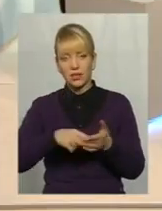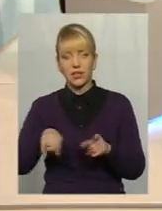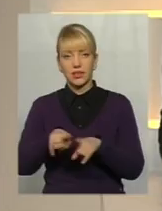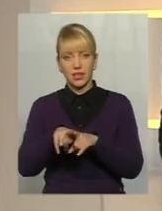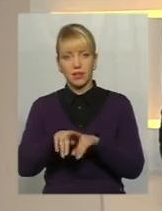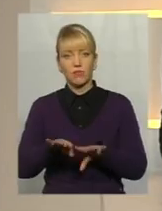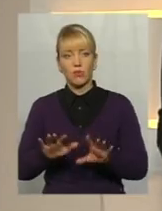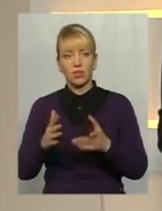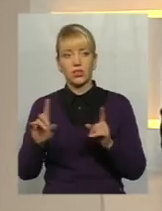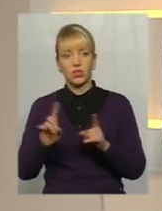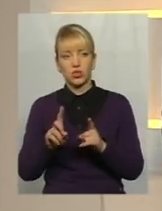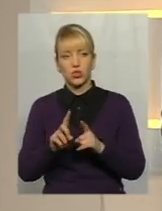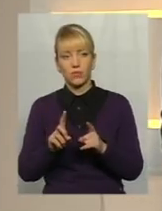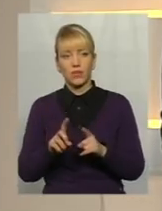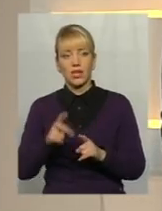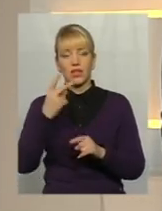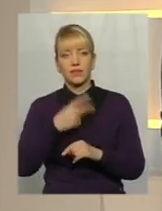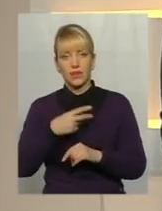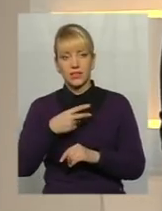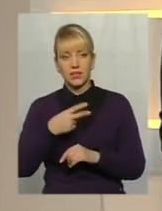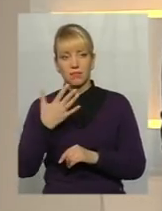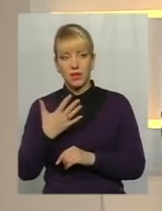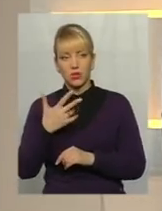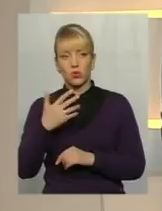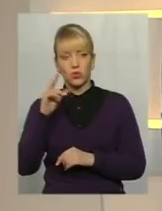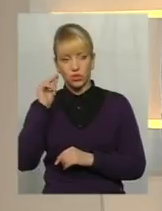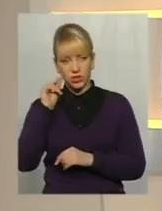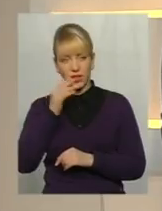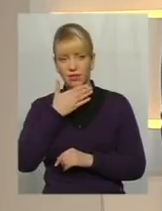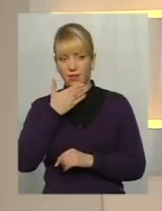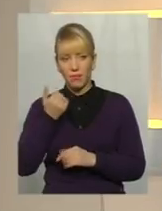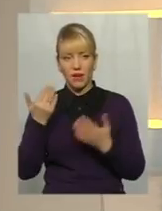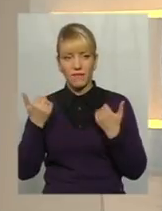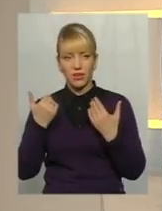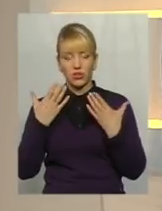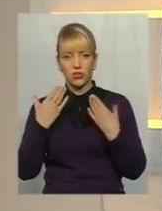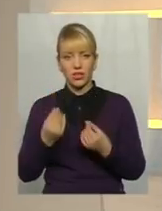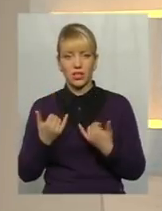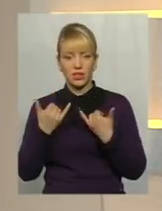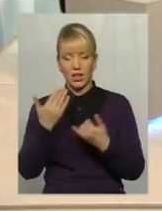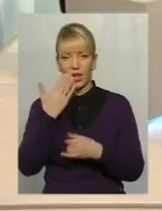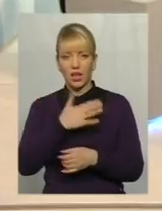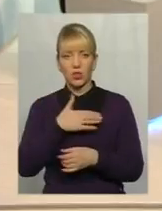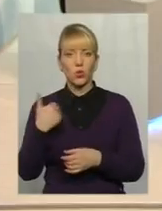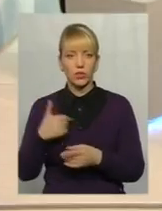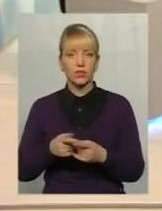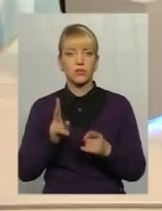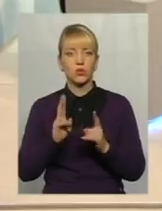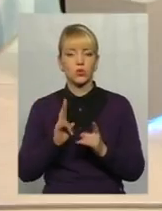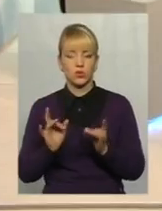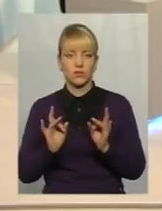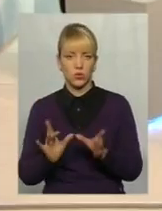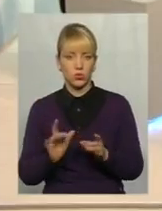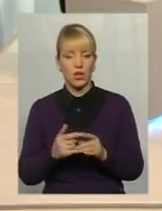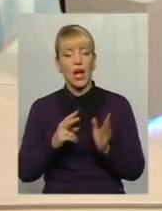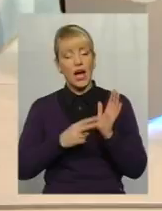момент, що ось 25-го числа немає вихідного для католиків, які святкують Різдво, але 7-го січня